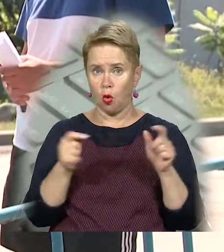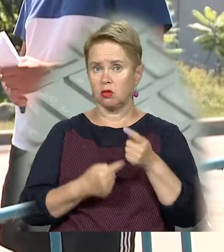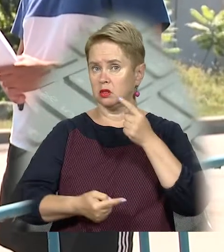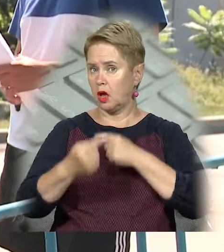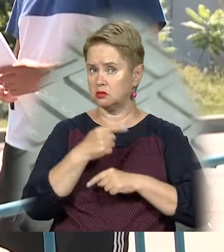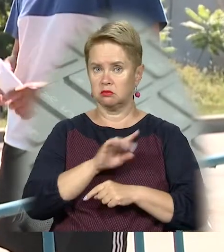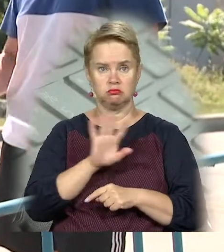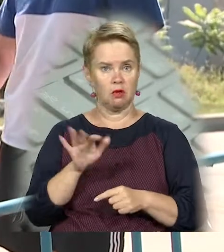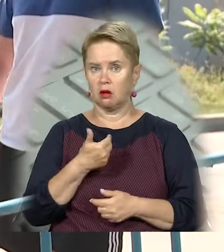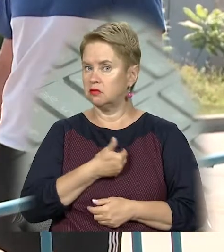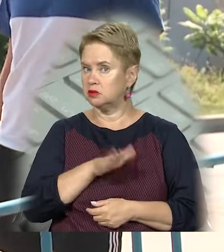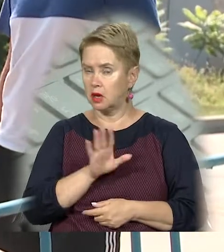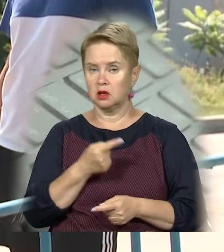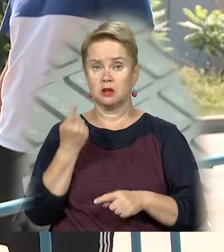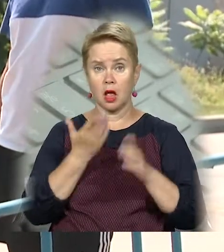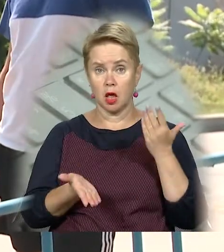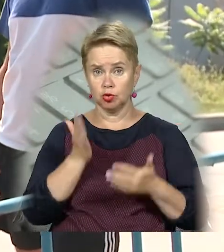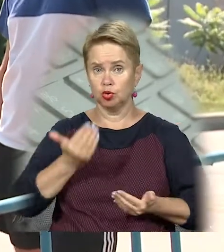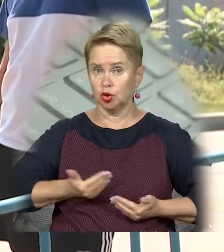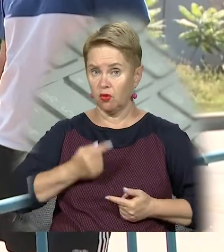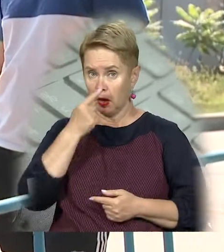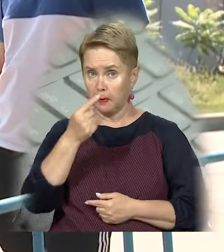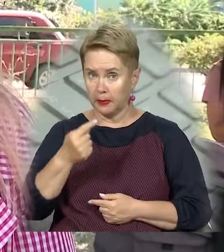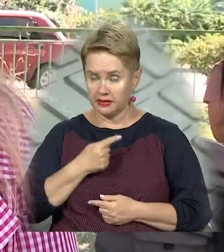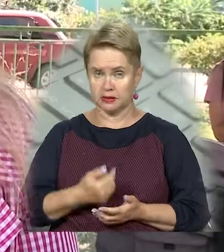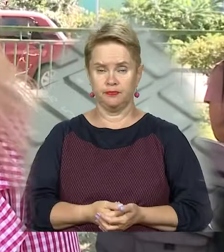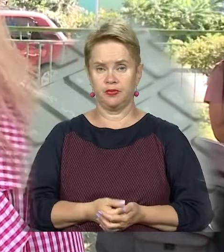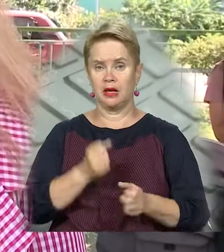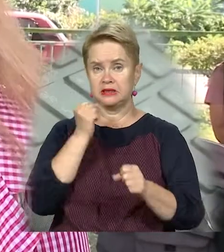назад нині не наважуються. Навіть якщо живуть дуже близько.